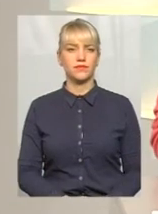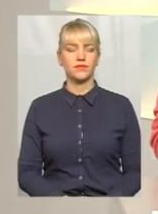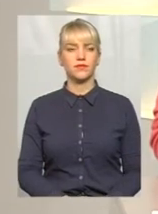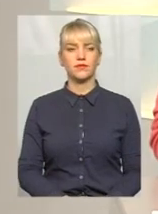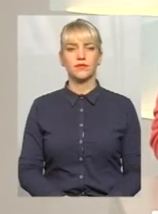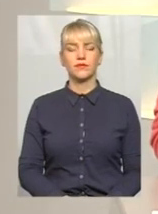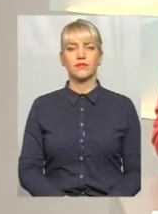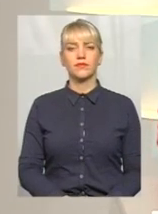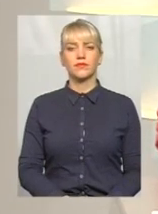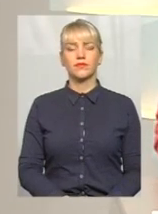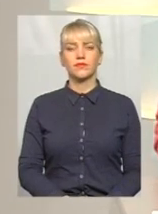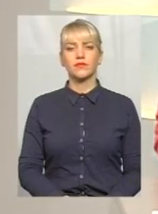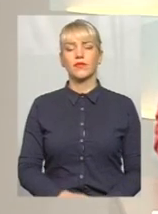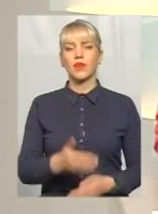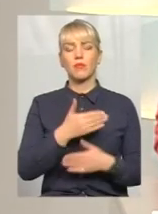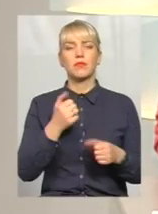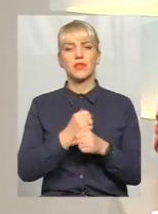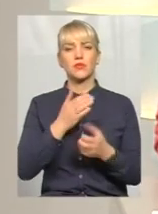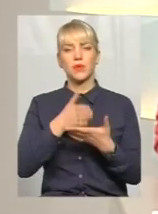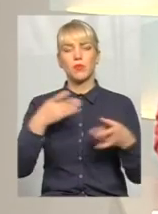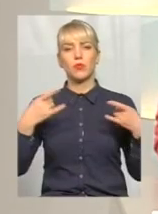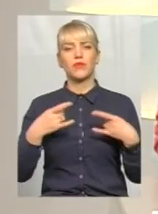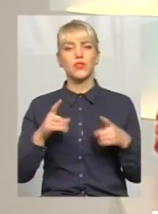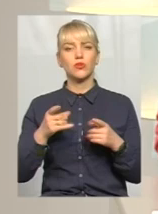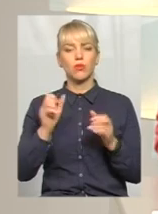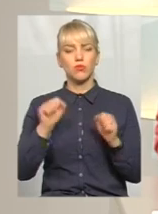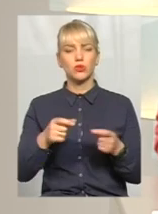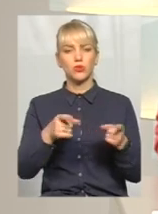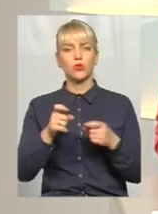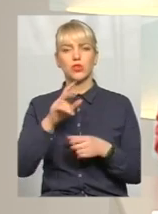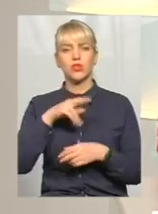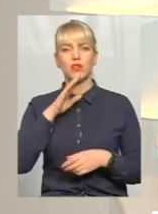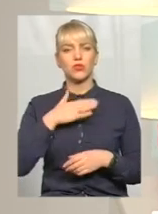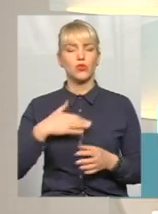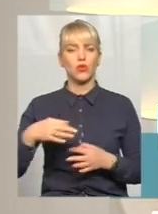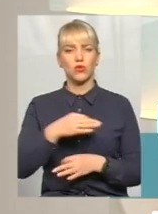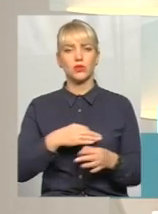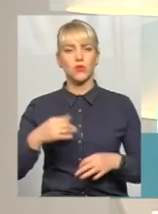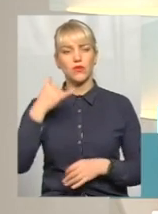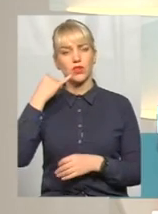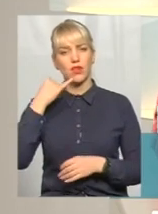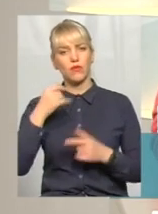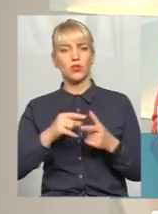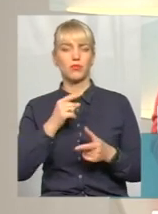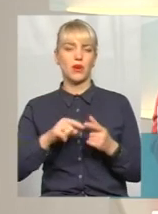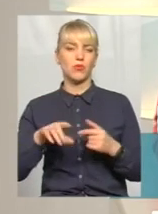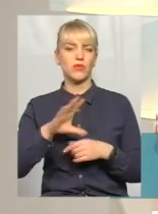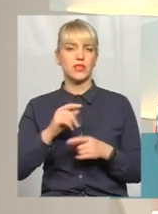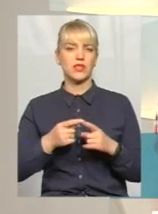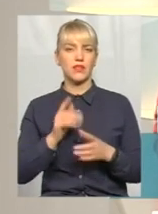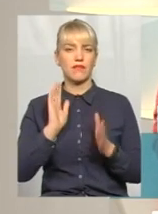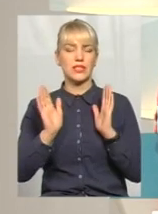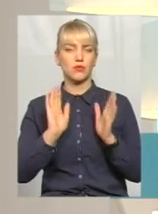Нашим телеглядачам, я нагадую, що ми працюємо у прямому ефірі, тому можете долучатись до розмови або в телефонному студію, або у сецмережі